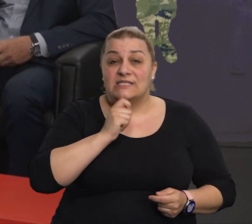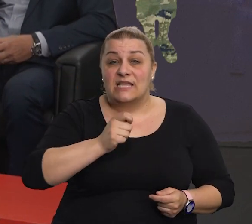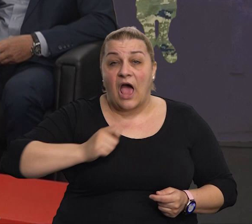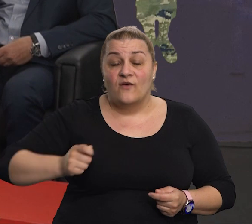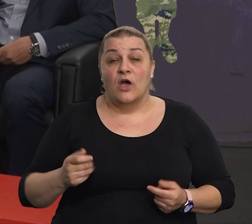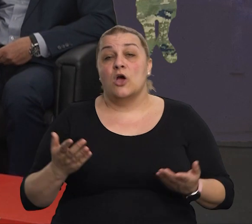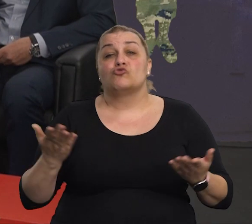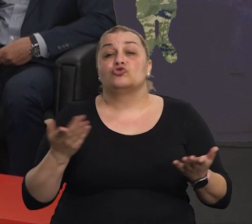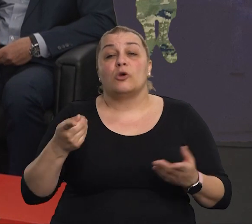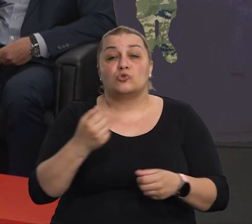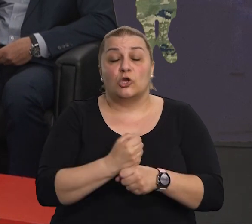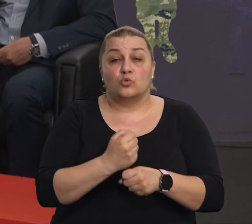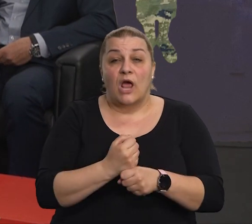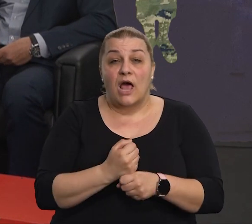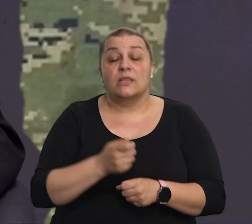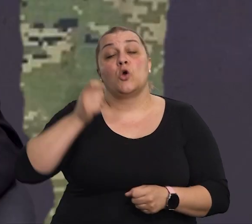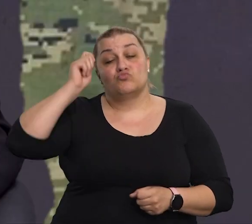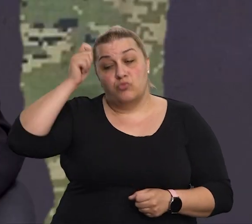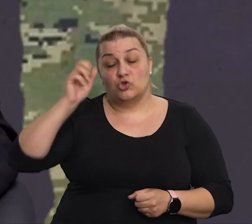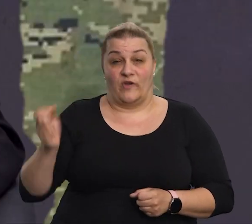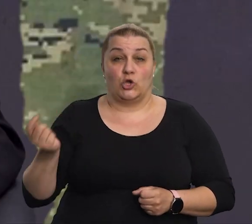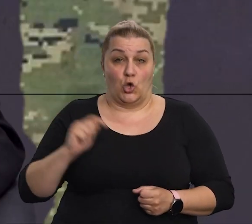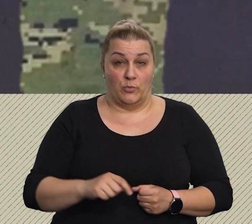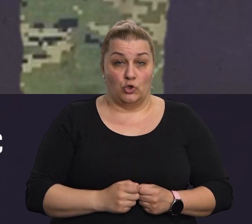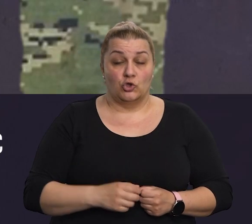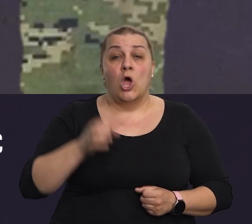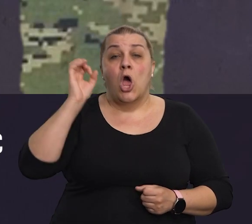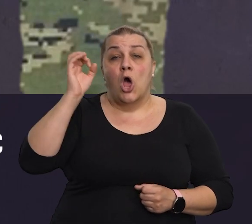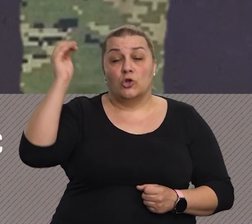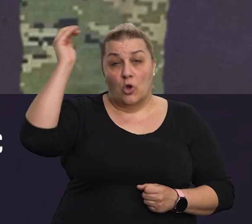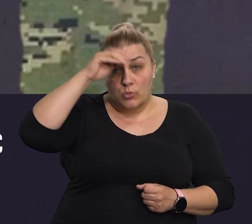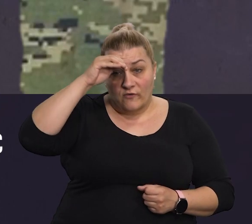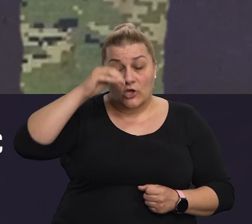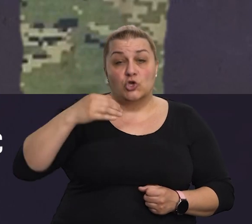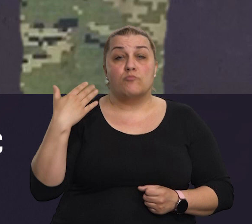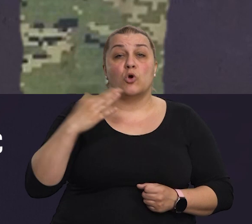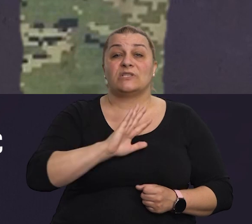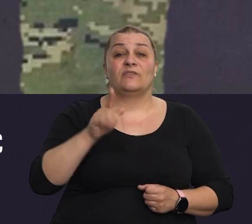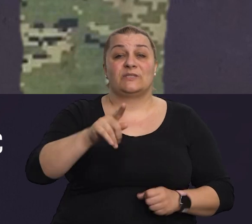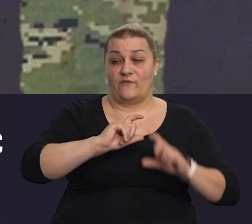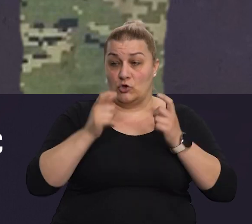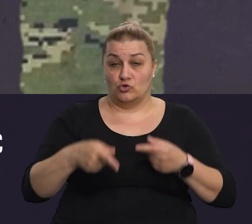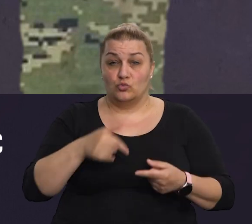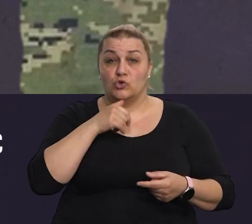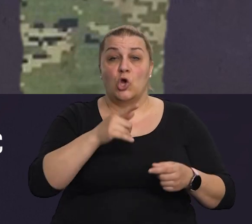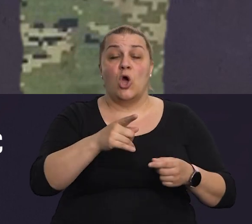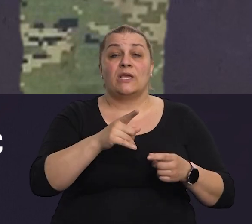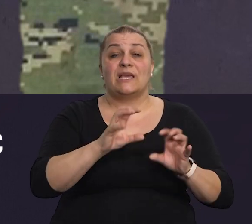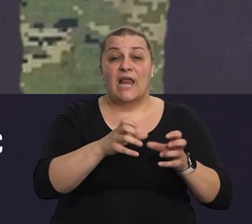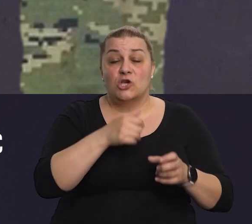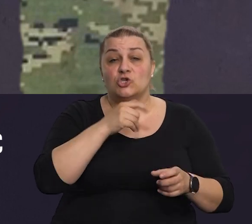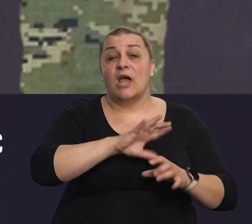radi, evo poštovanje dobrodošli. Dobroviće a vama, pozdravljam vas i sve u stolju u režiji, posebno Hrvatske